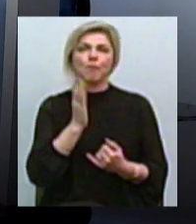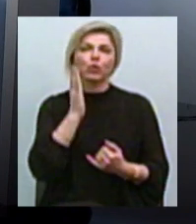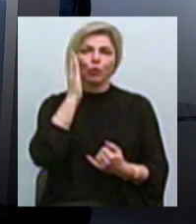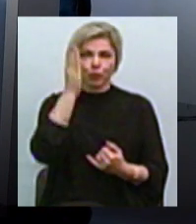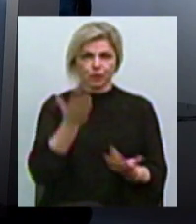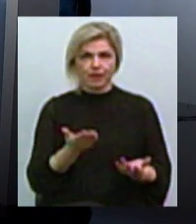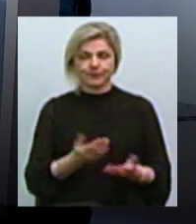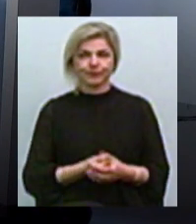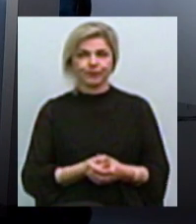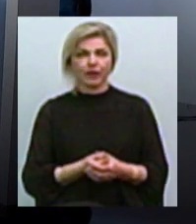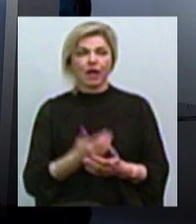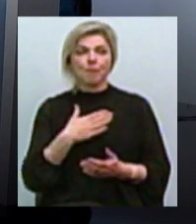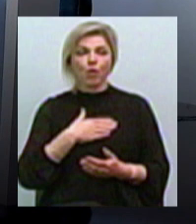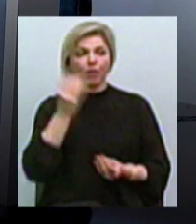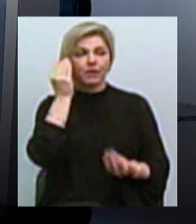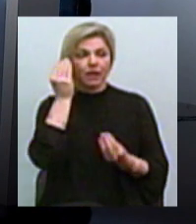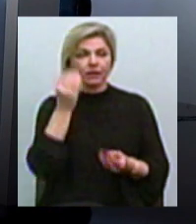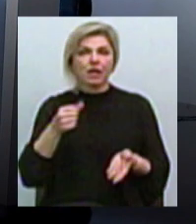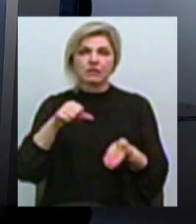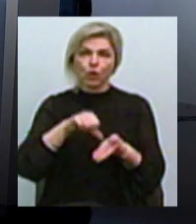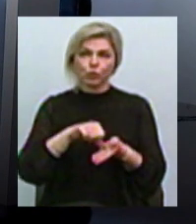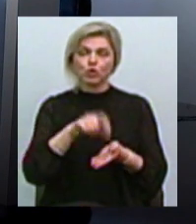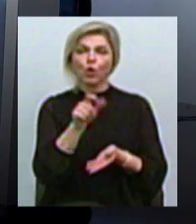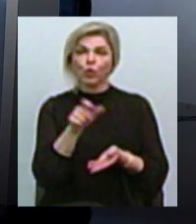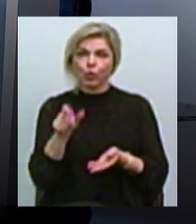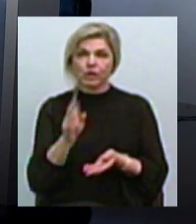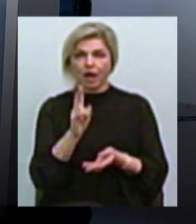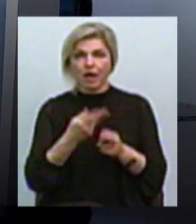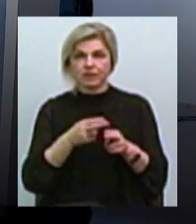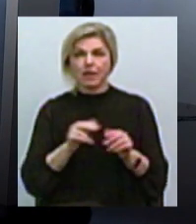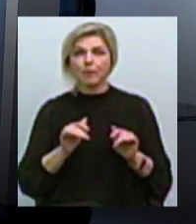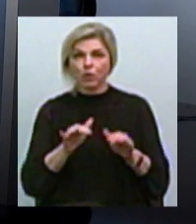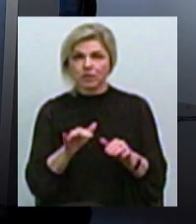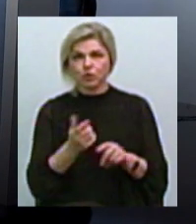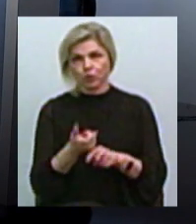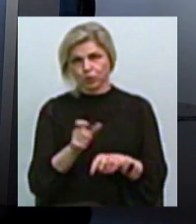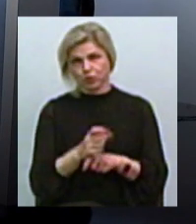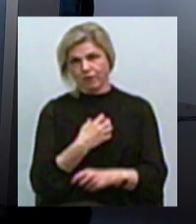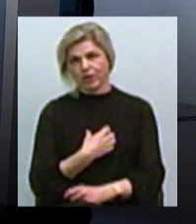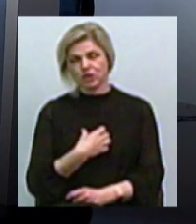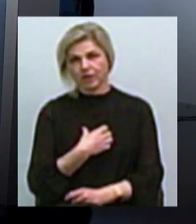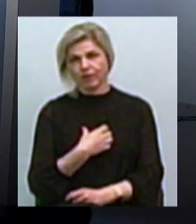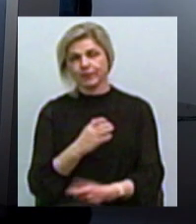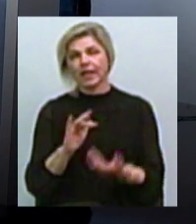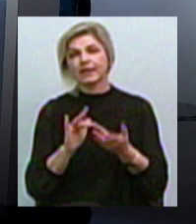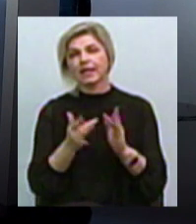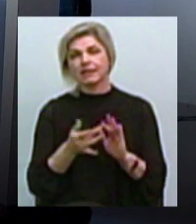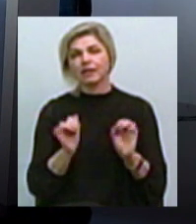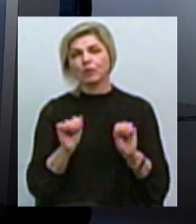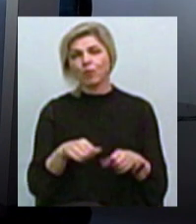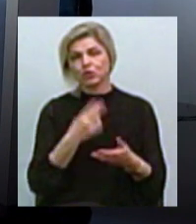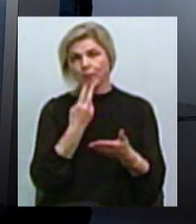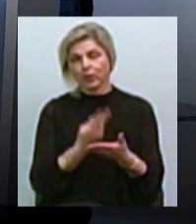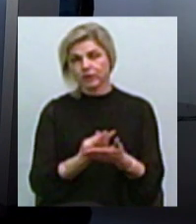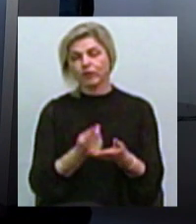Тому, з моєї точки зору, залучення громадян до цього процесу дуже важливо В інтернеті можна подивитися, дійсно,